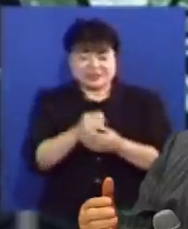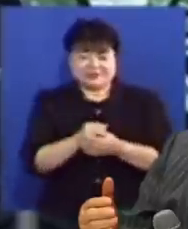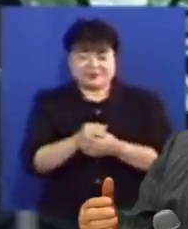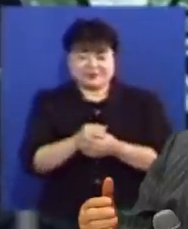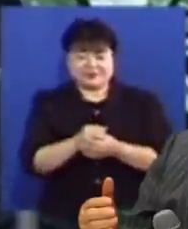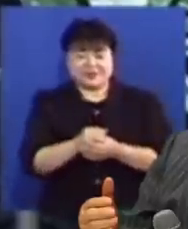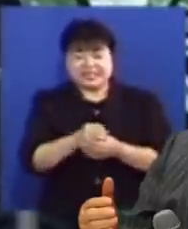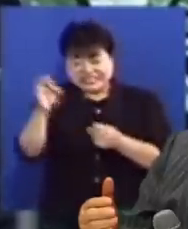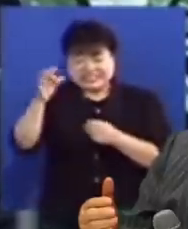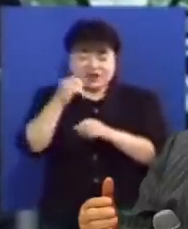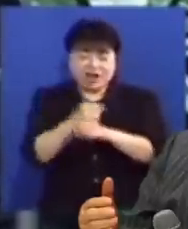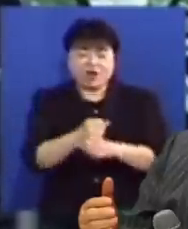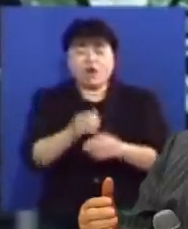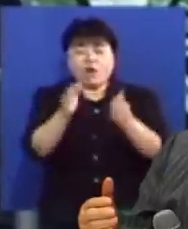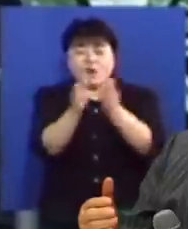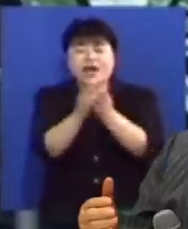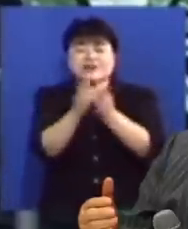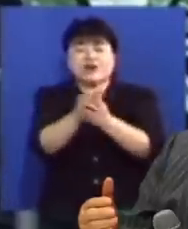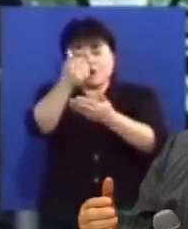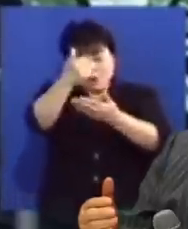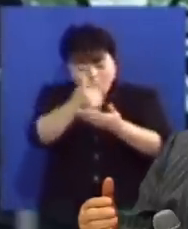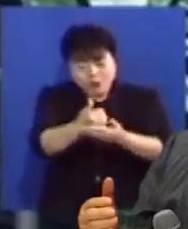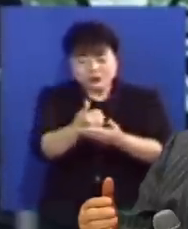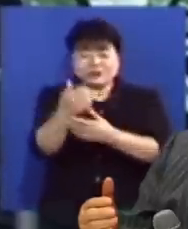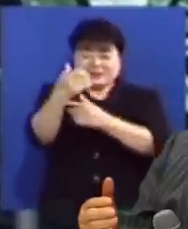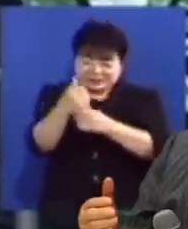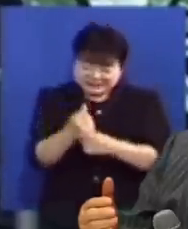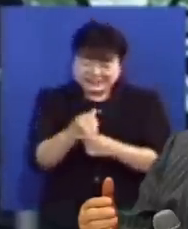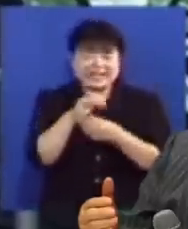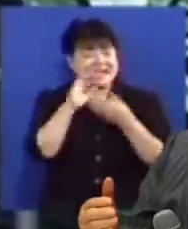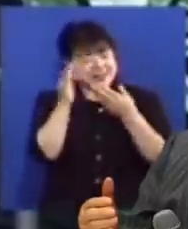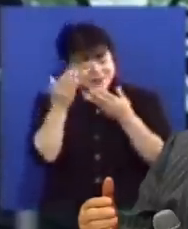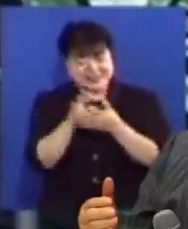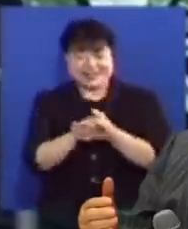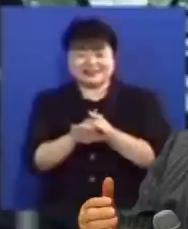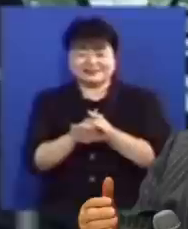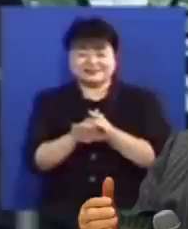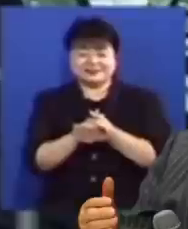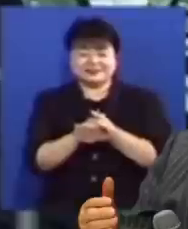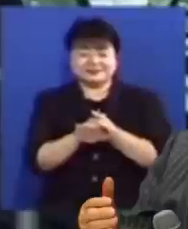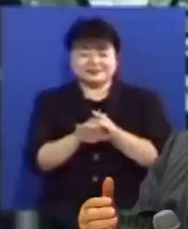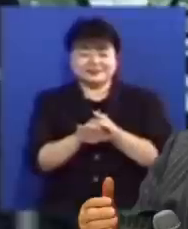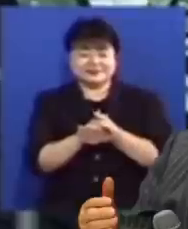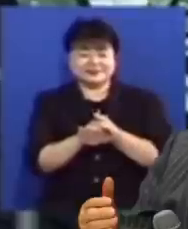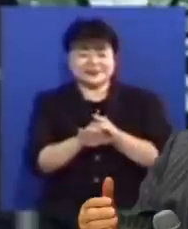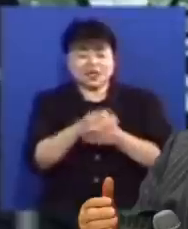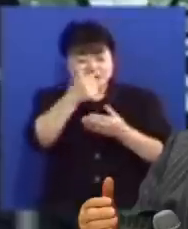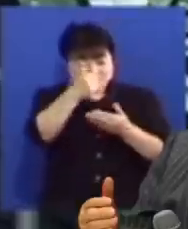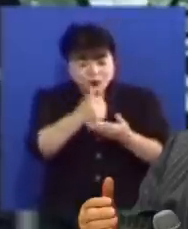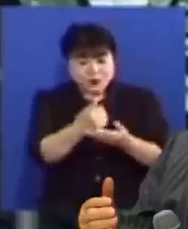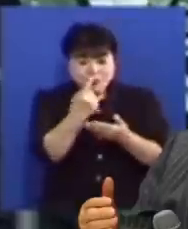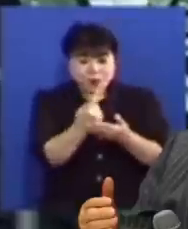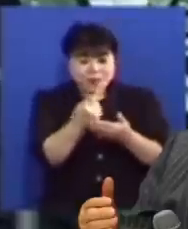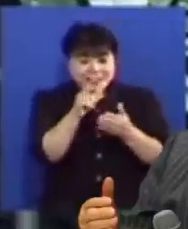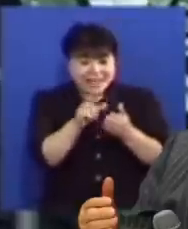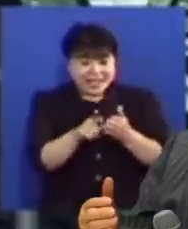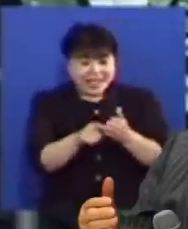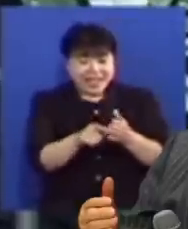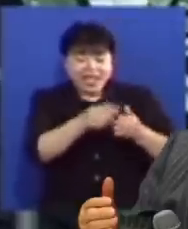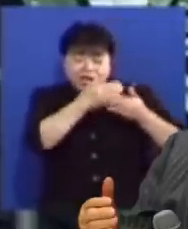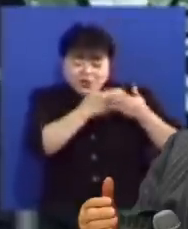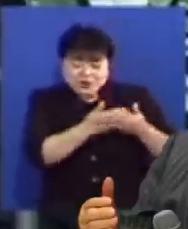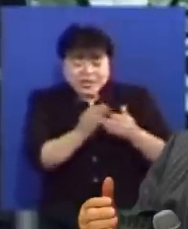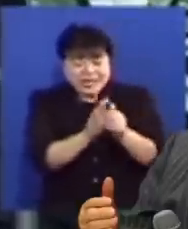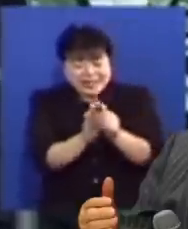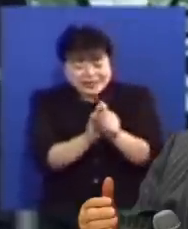인정하고 환영하고 모셔 드리고 의지해야 되는 것입니다 손님이 오면 손님을 귀하게